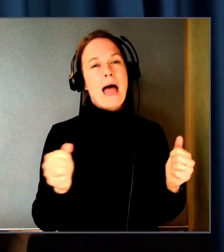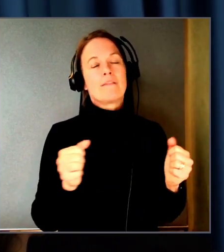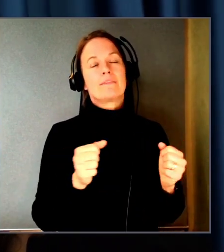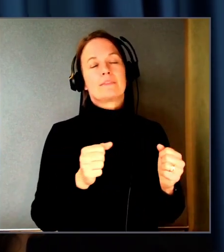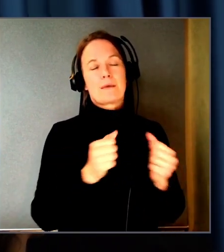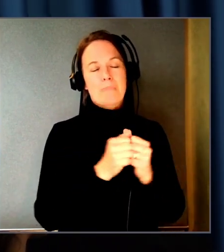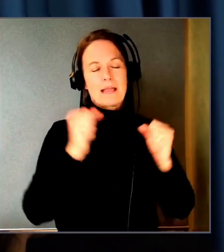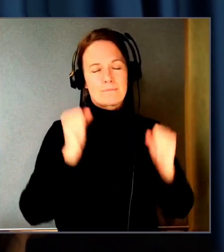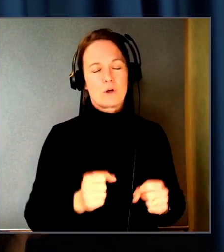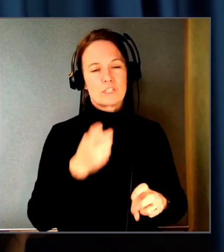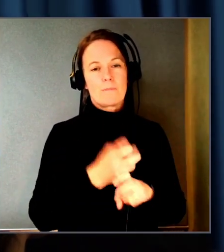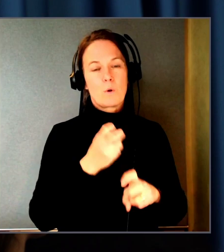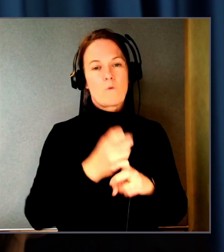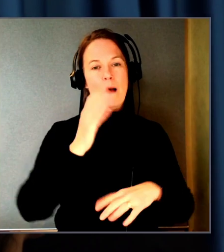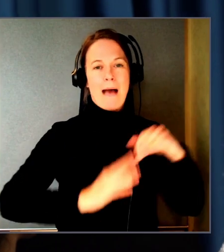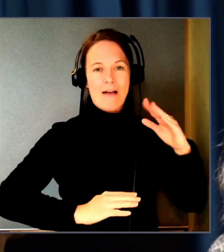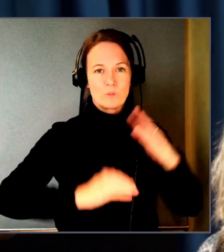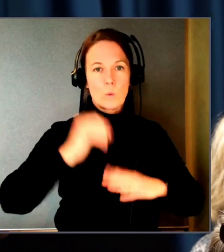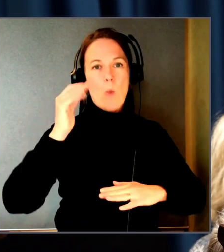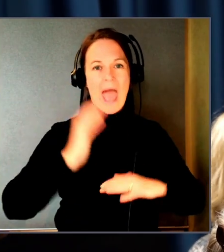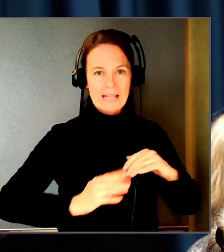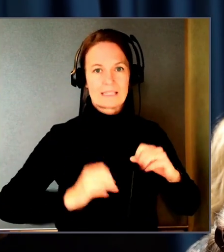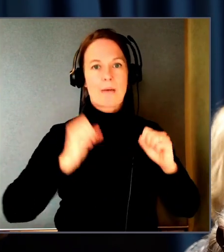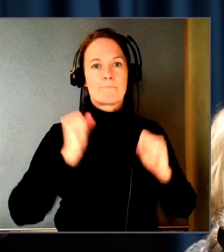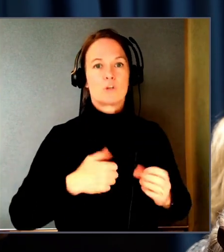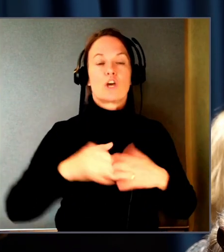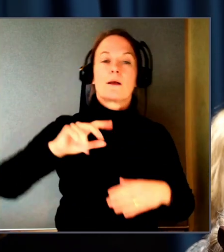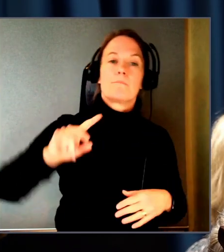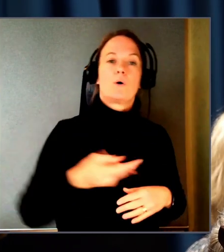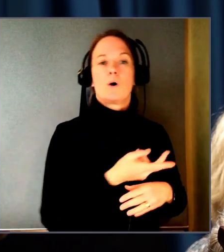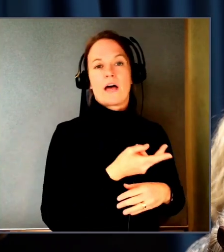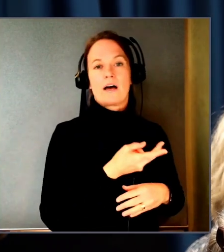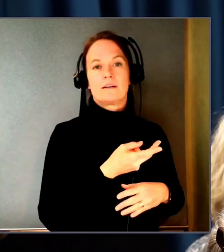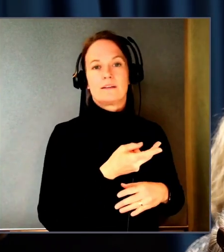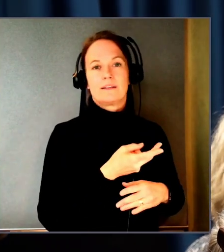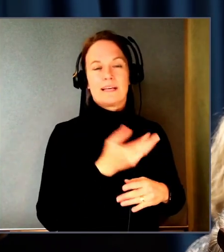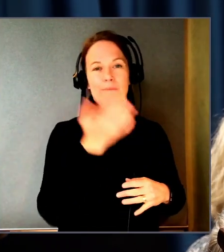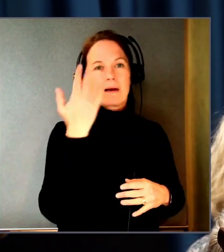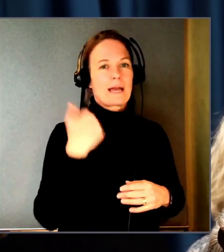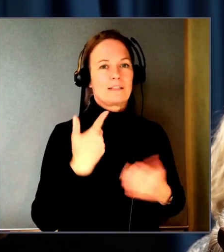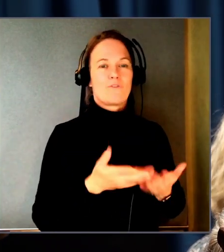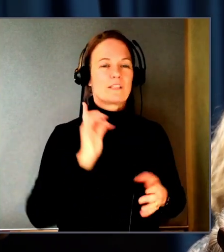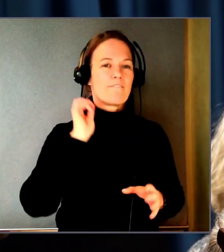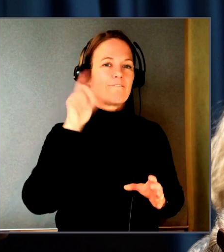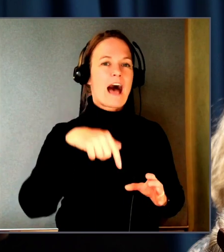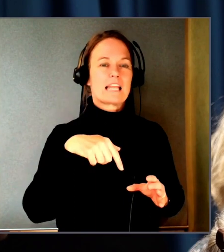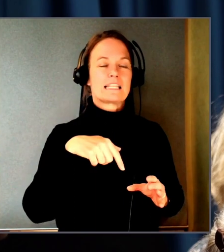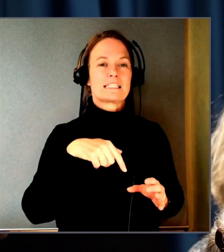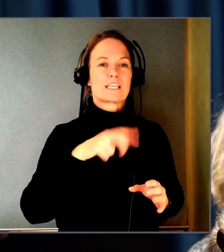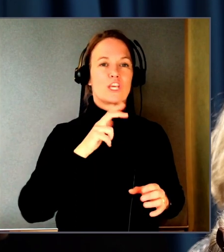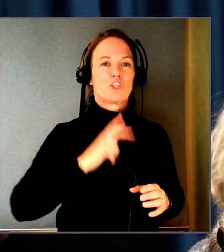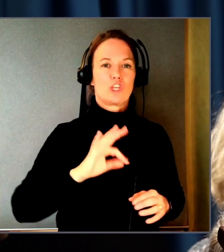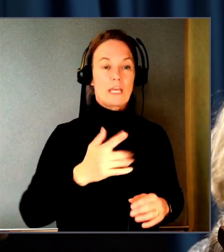testa manuellt. Det är bara så att man måste göra både och så man får inte ligga i en falskt trygghet. Mitt verktyg sa ju att.